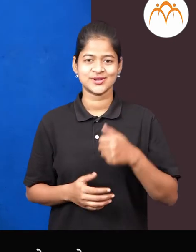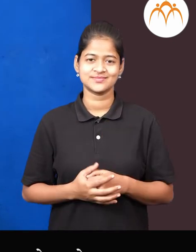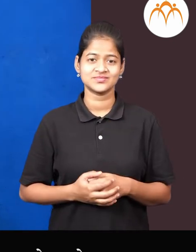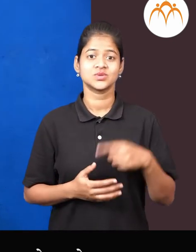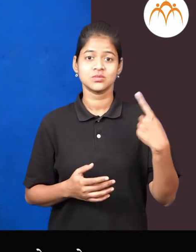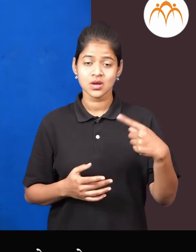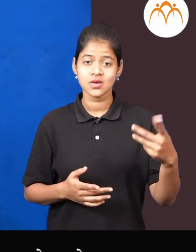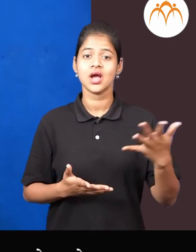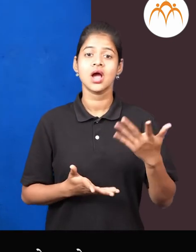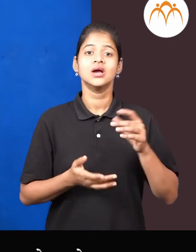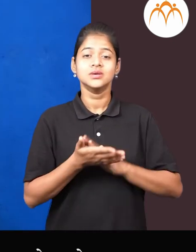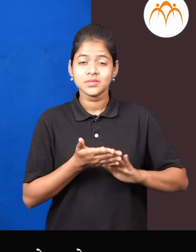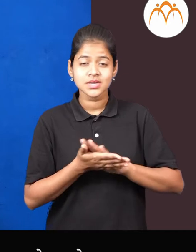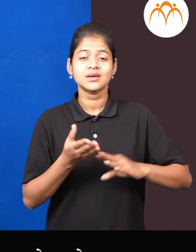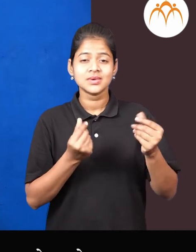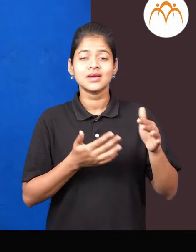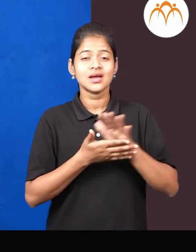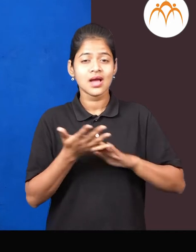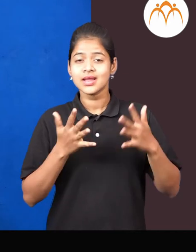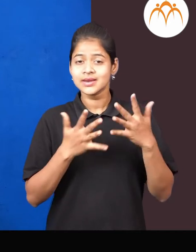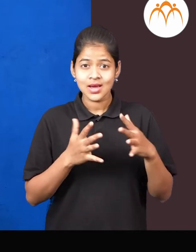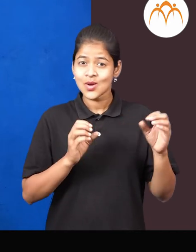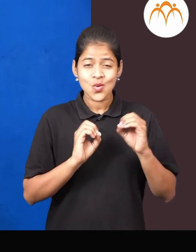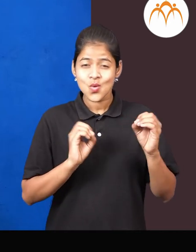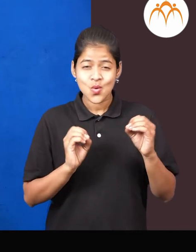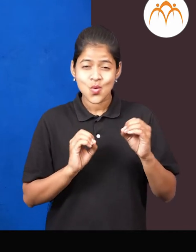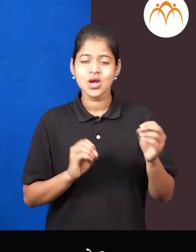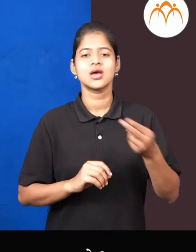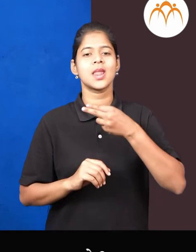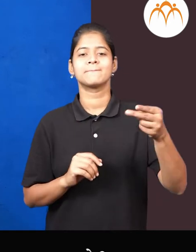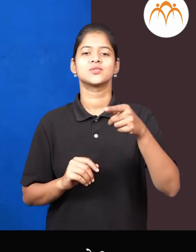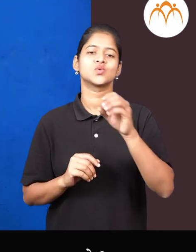जाला सर्खक काही नाही अस मनटोंस ना त्याला चुन्य मनटाथ